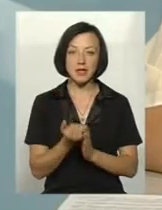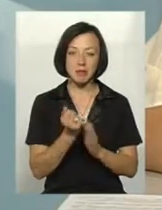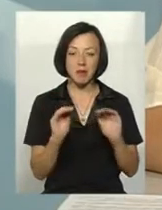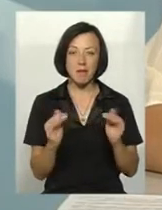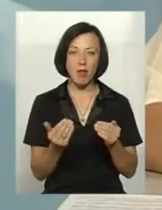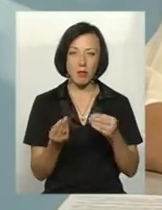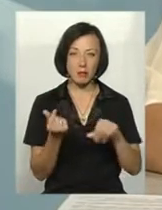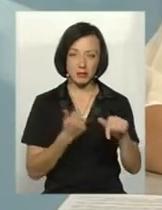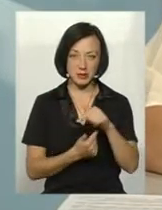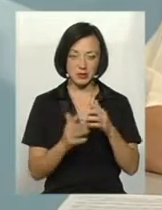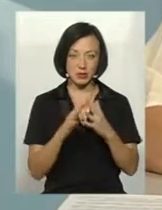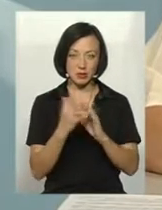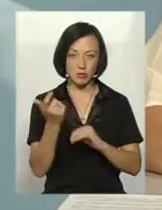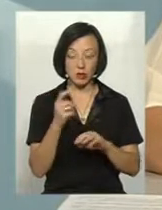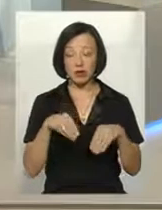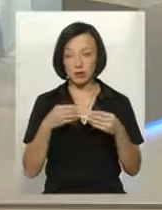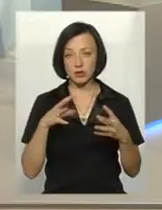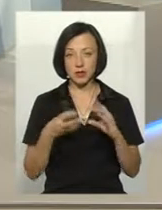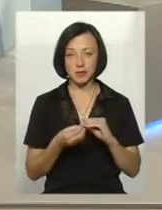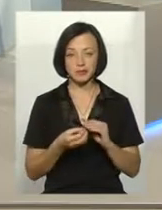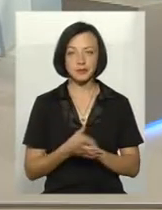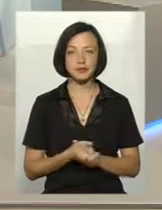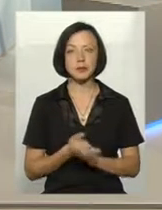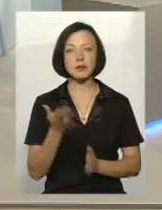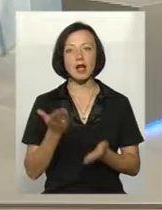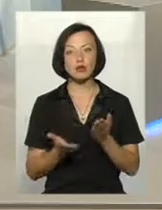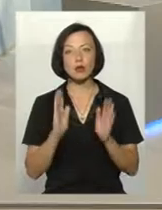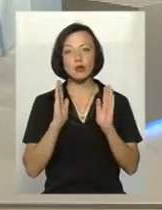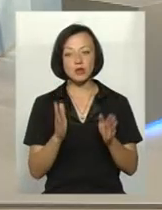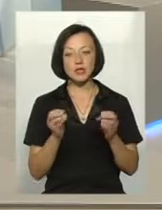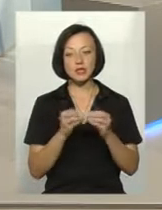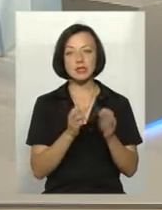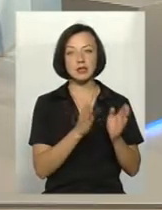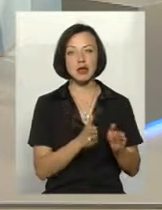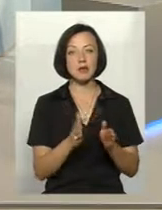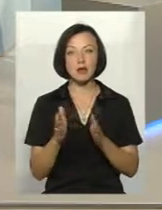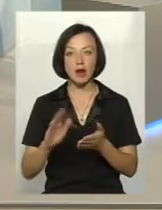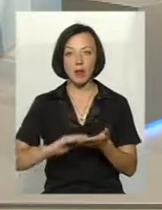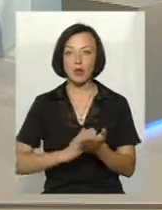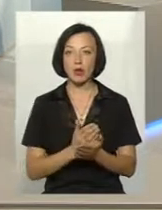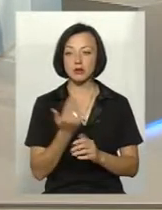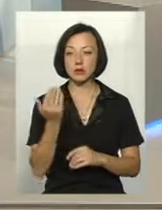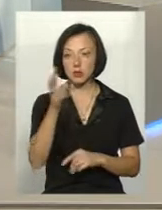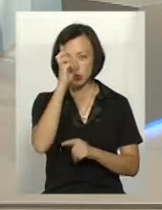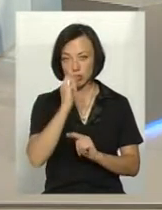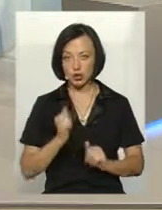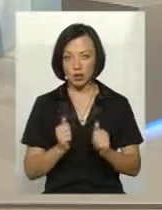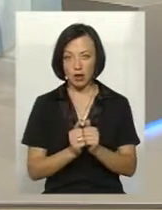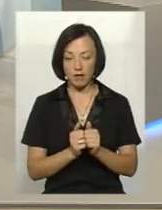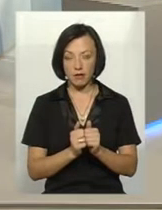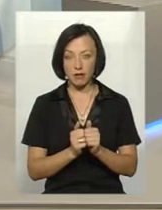фермерства тоді воно дасть результат Тобто якщо буде стабільна політика з боку держави